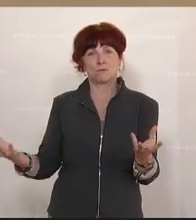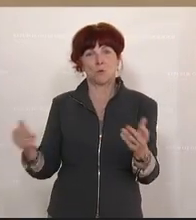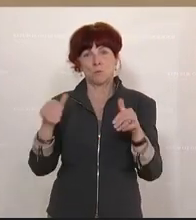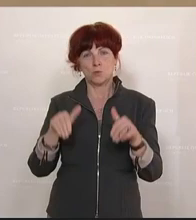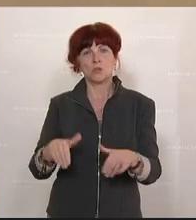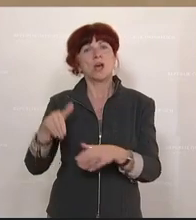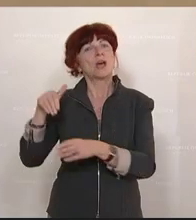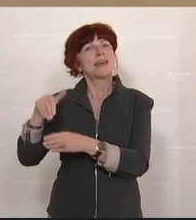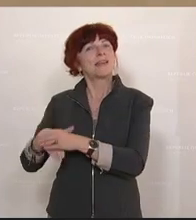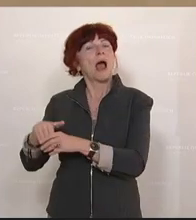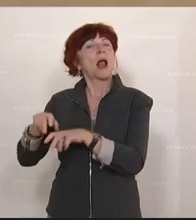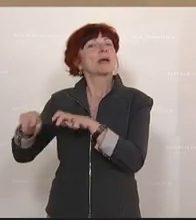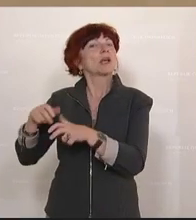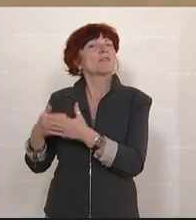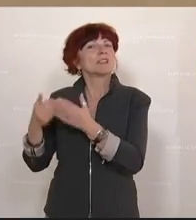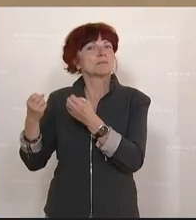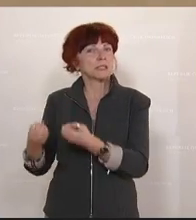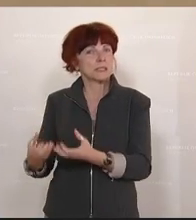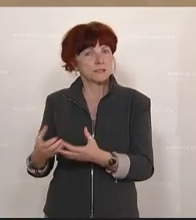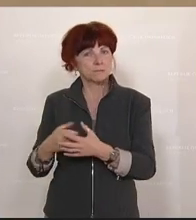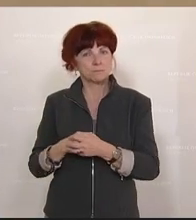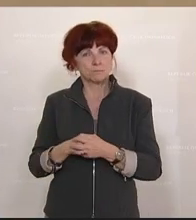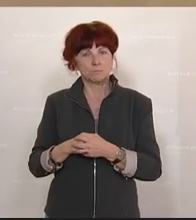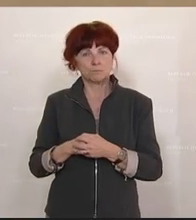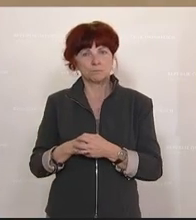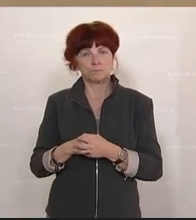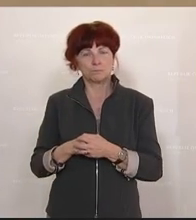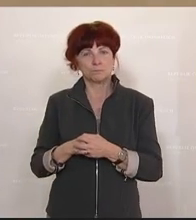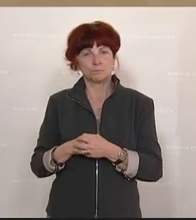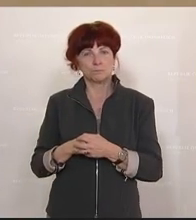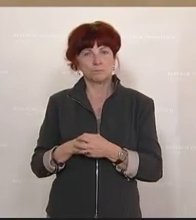in der Regierung passiert. Und die dringliche Anfrage